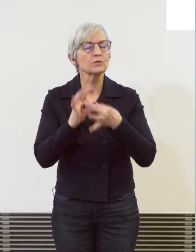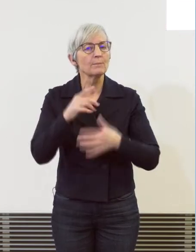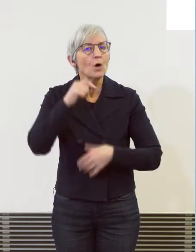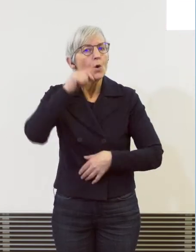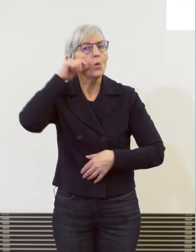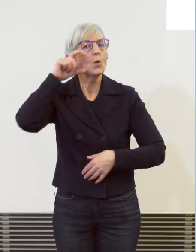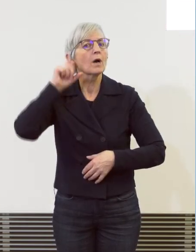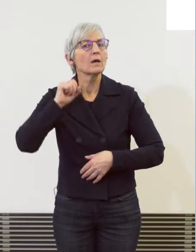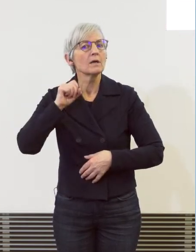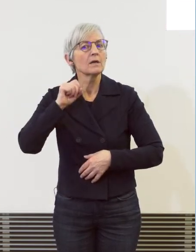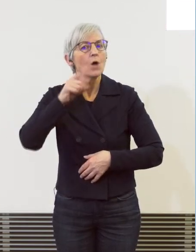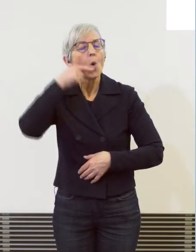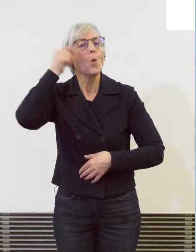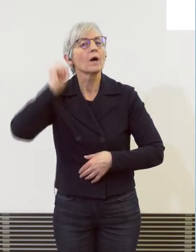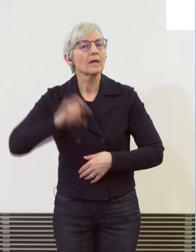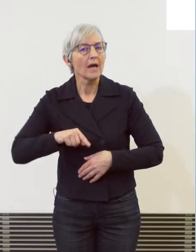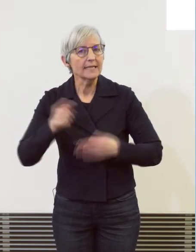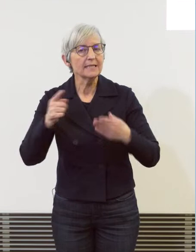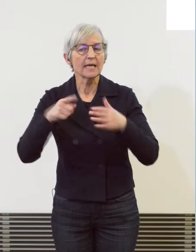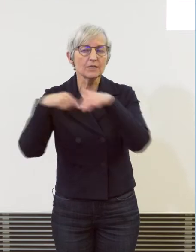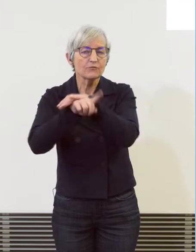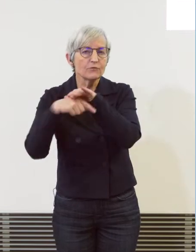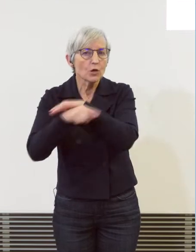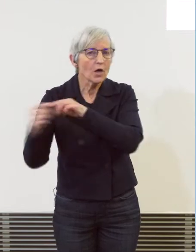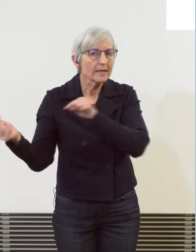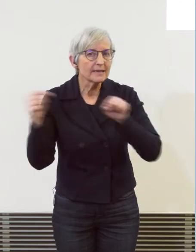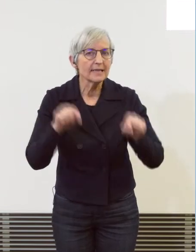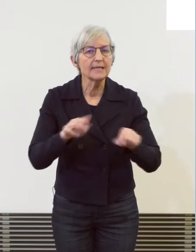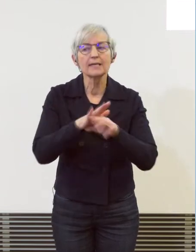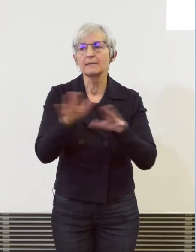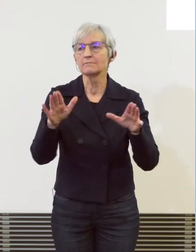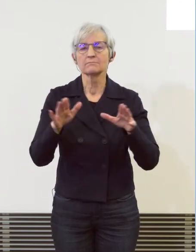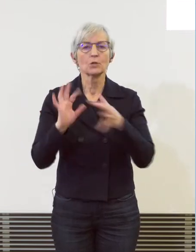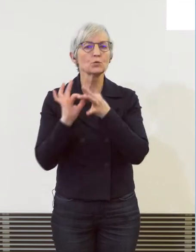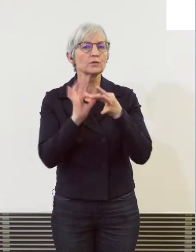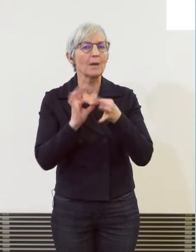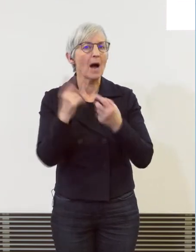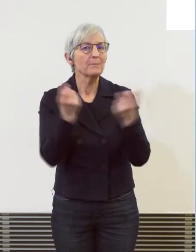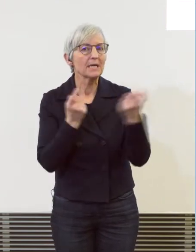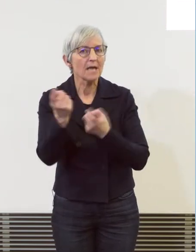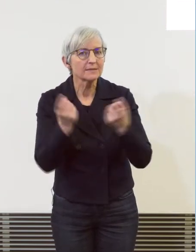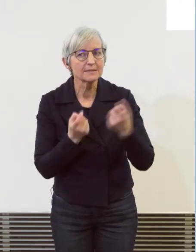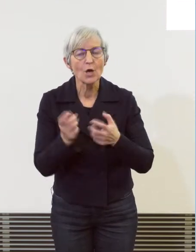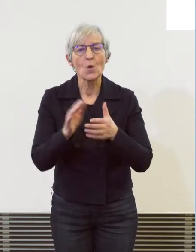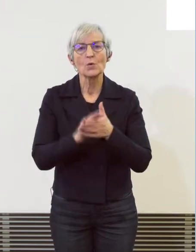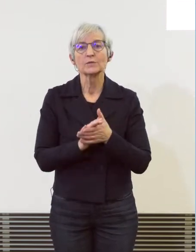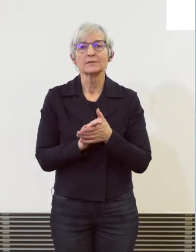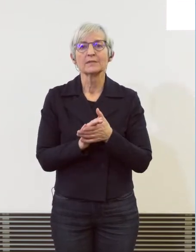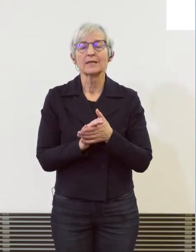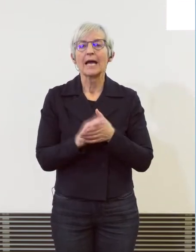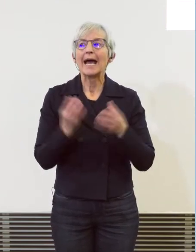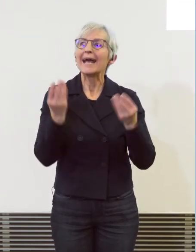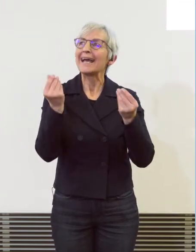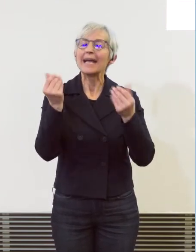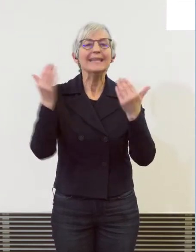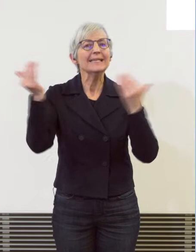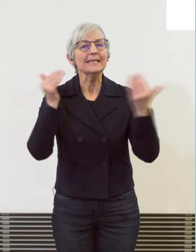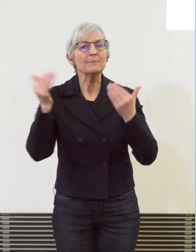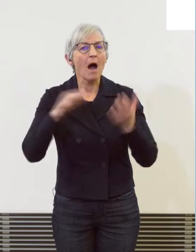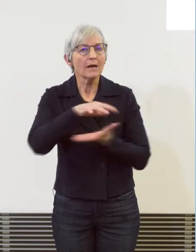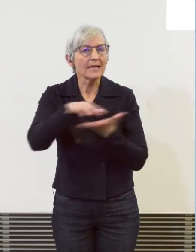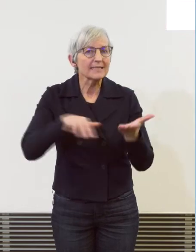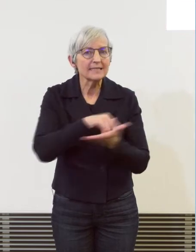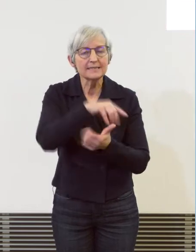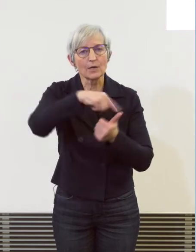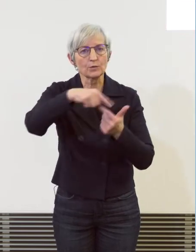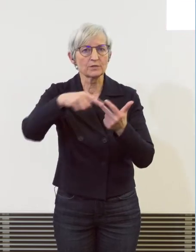-Kriegs, Flüchtlingsbewegung, mit der Migration, mit der Klimakrise oder natürlich auch die verschiedenen fachlichen Schwerpunkte, der